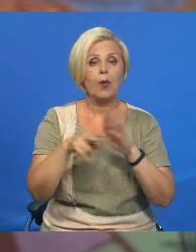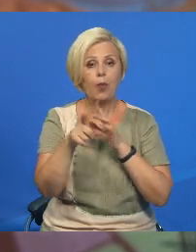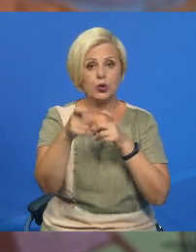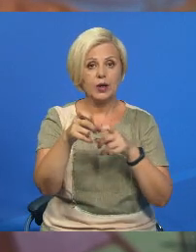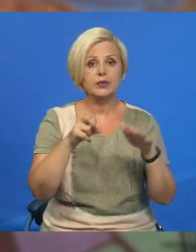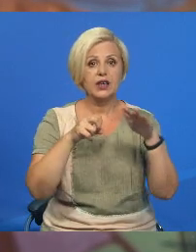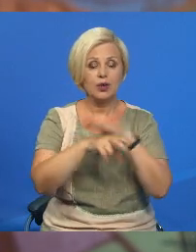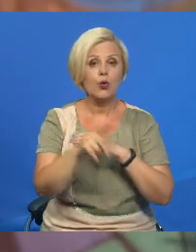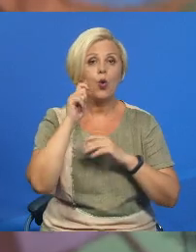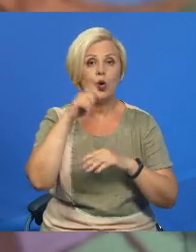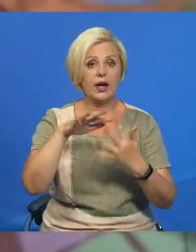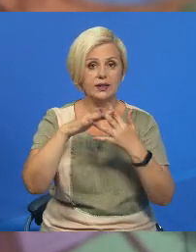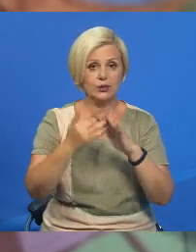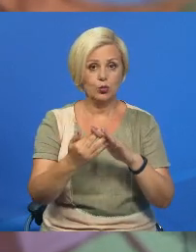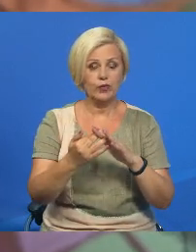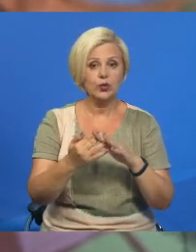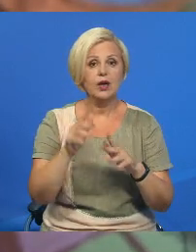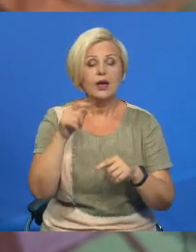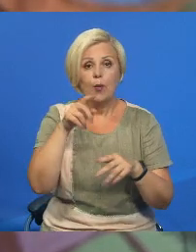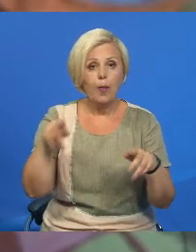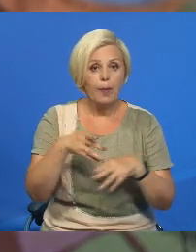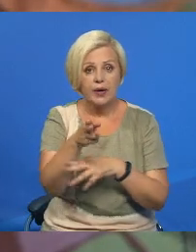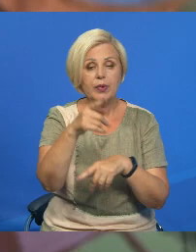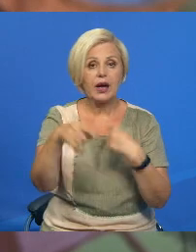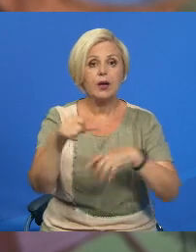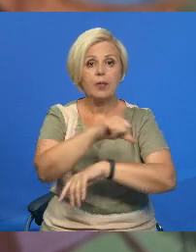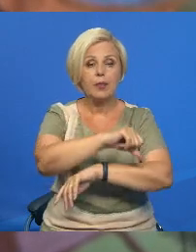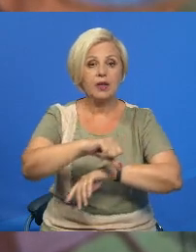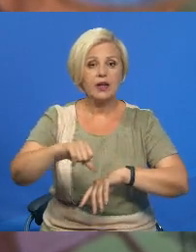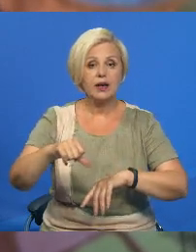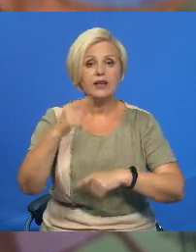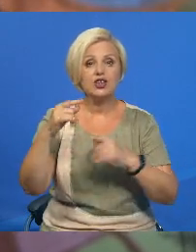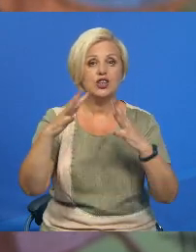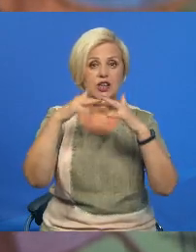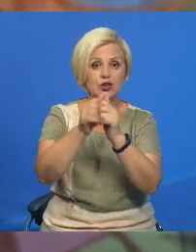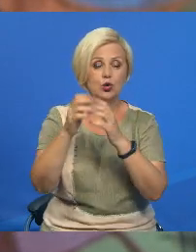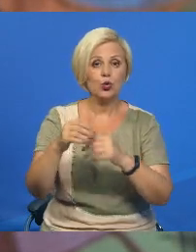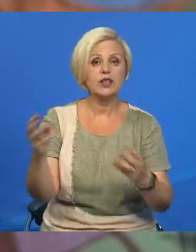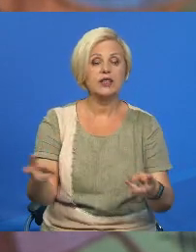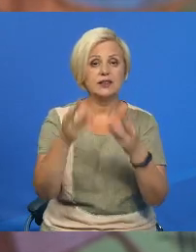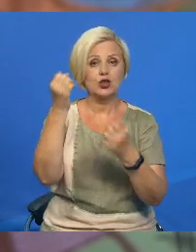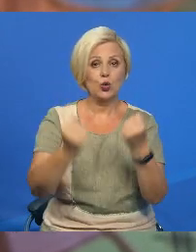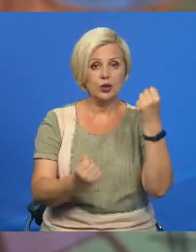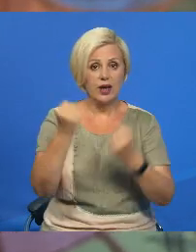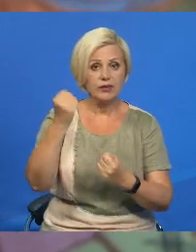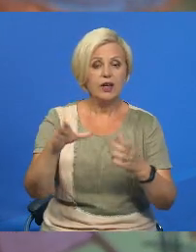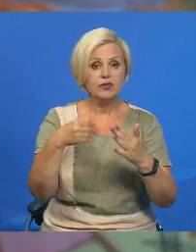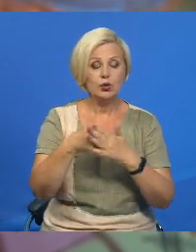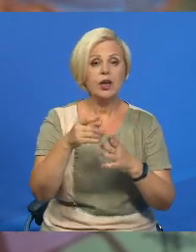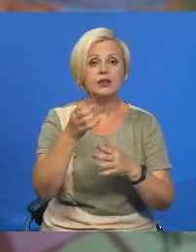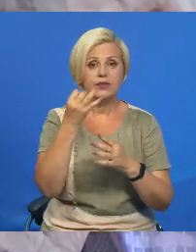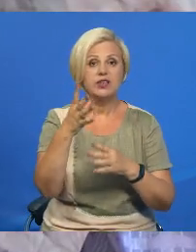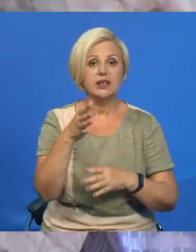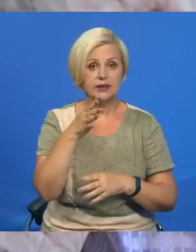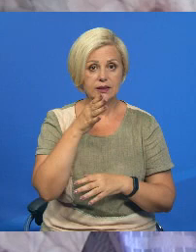покидала украинскую вёску. Литерально пробиралась до белорусской границы празд руины и спаленные автомобили. И всё это у своей 14